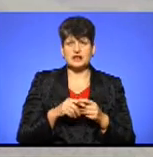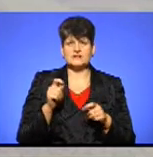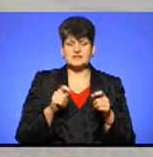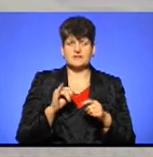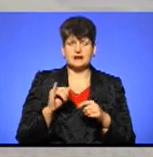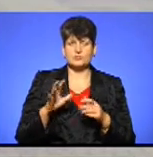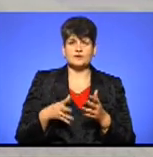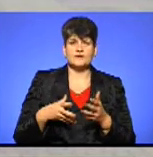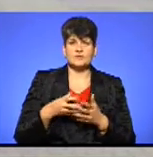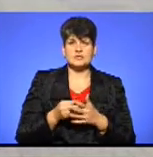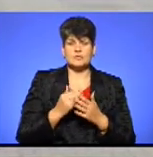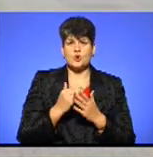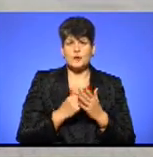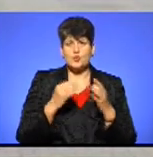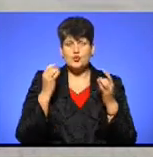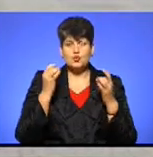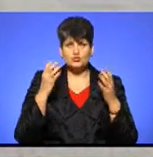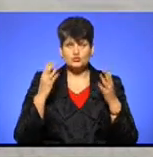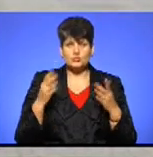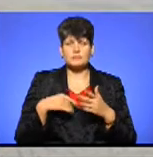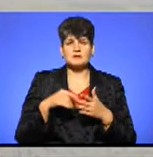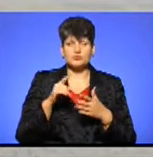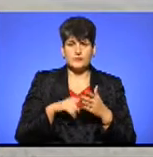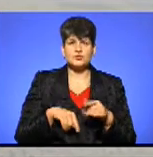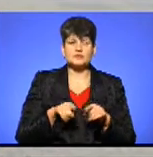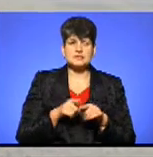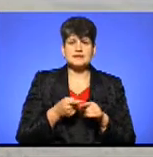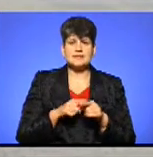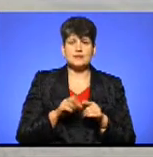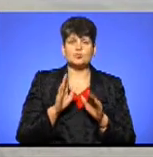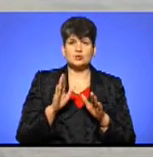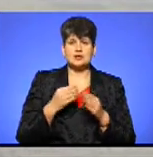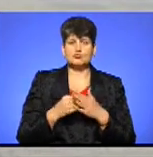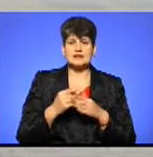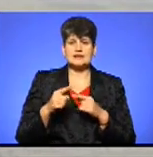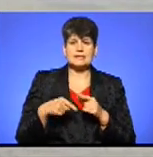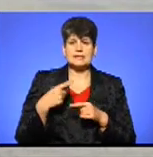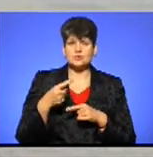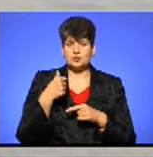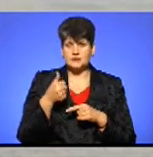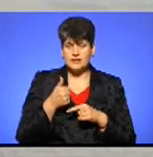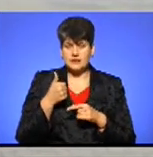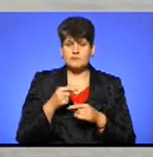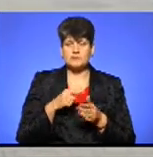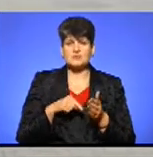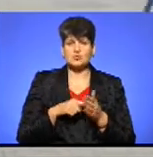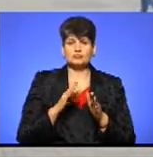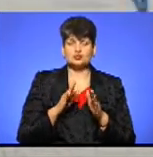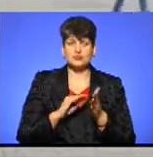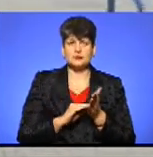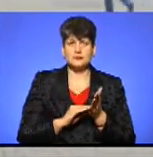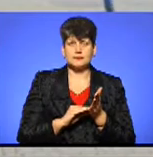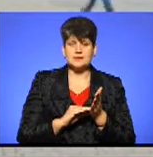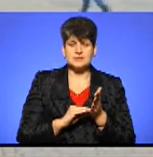через програму «Культура». Ми сподіваємося, що так і буде, і в бюджеті на наступний рік міському буде закладено в програмі